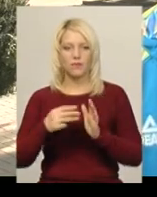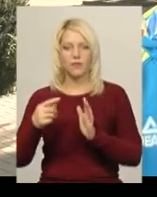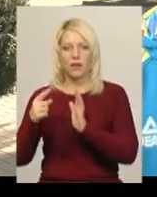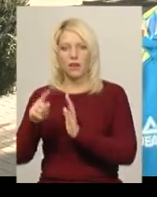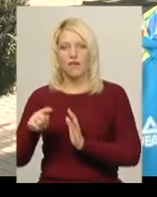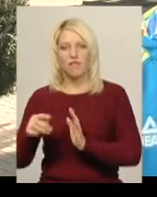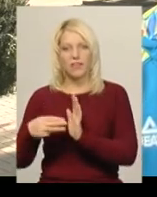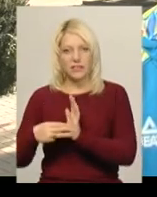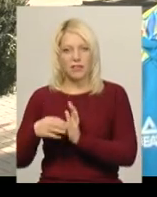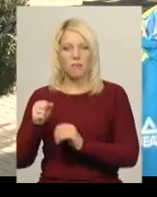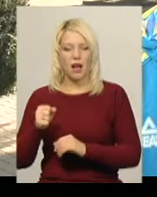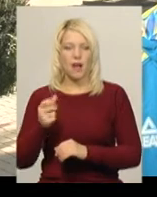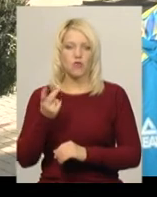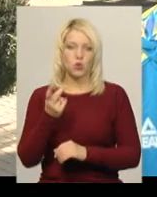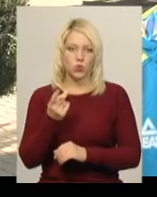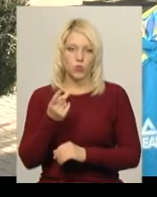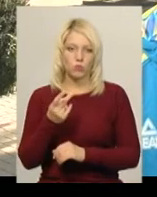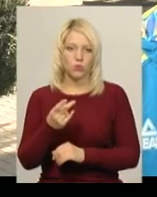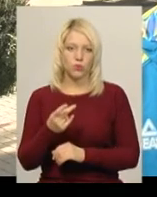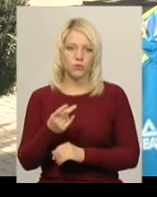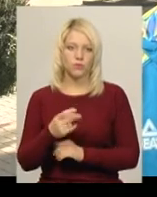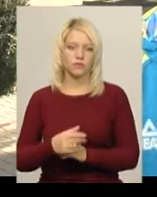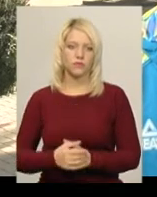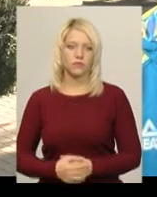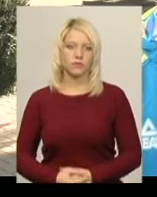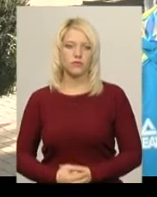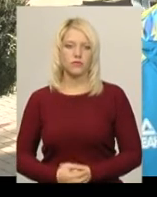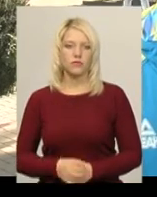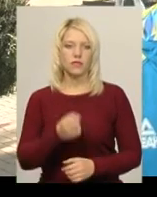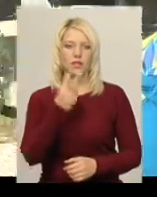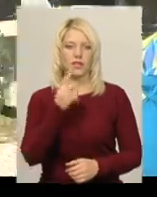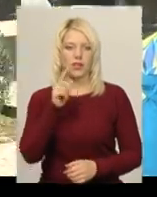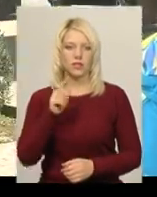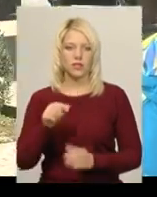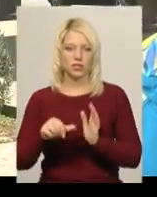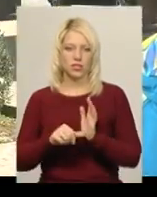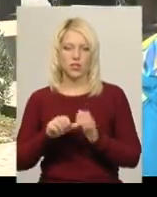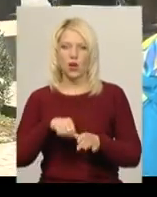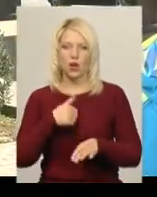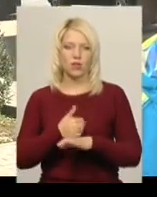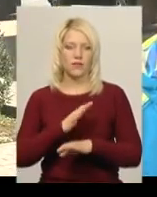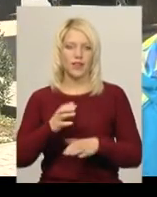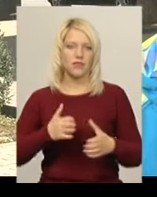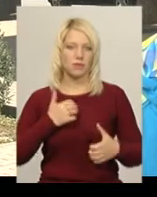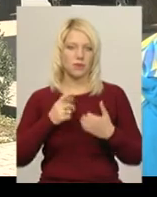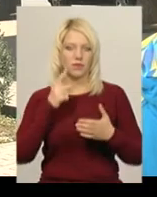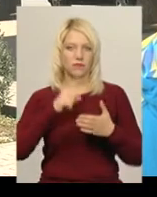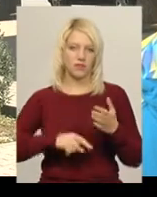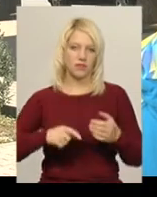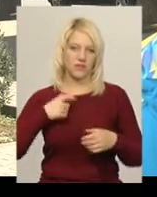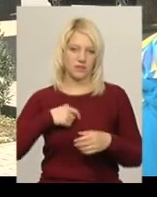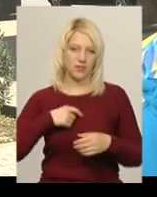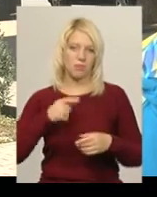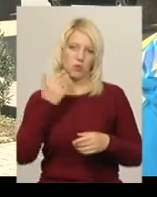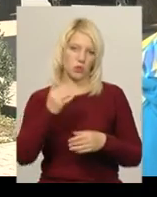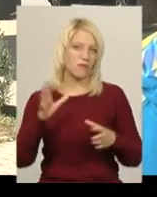а в другому 12-6. Головне – не переживати і вірити в себе. І в тебе точно